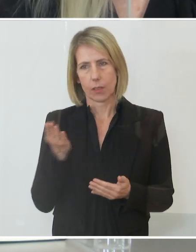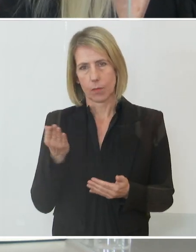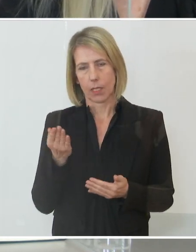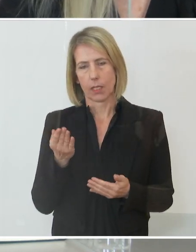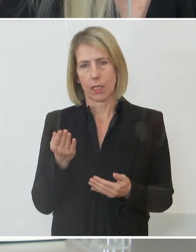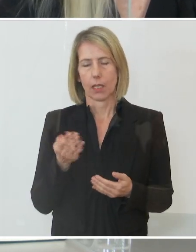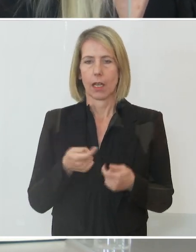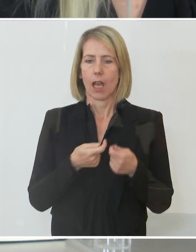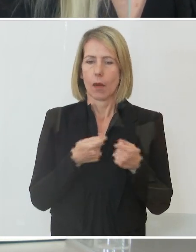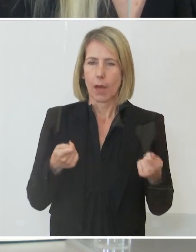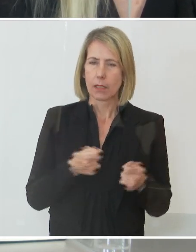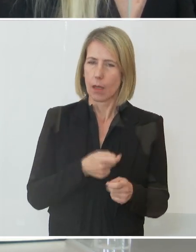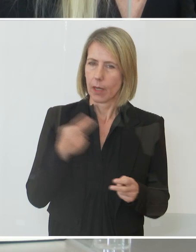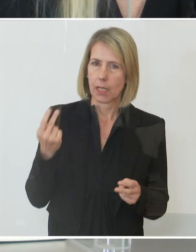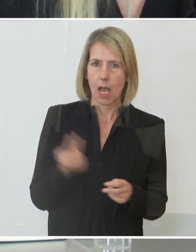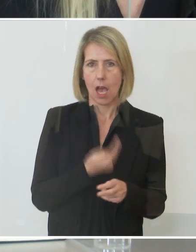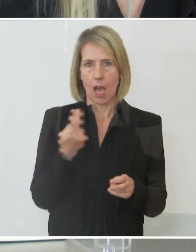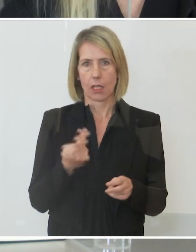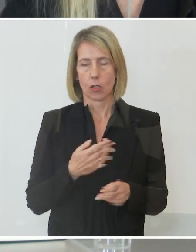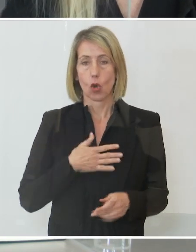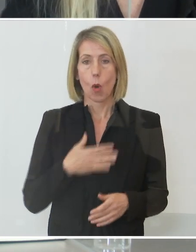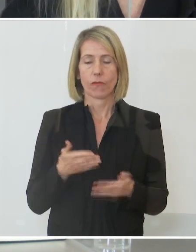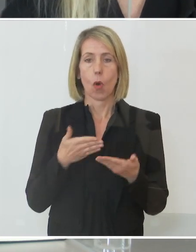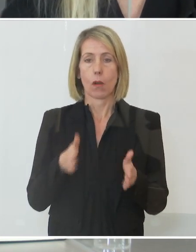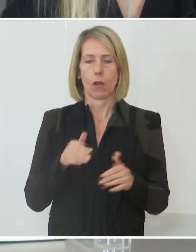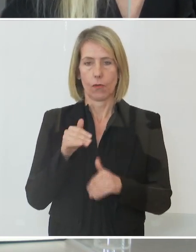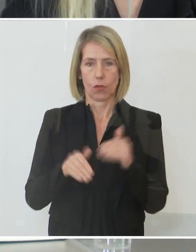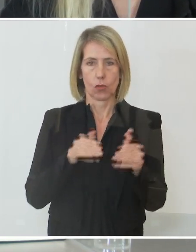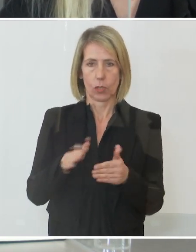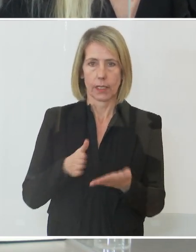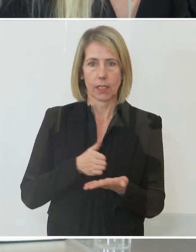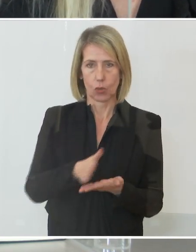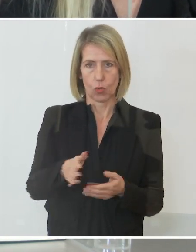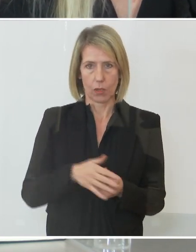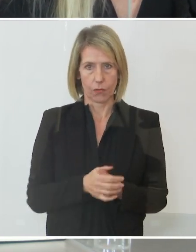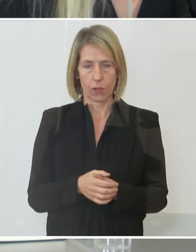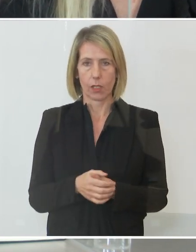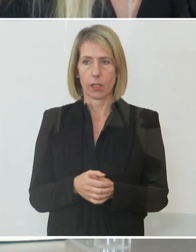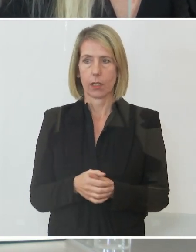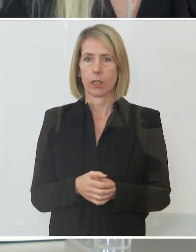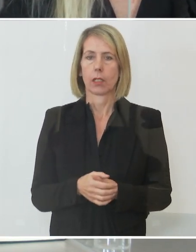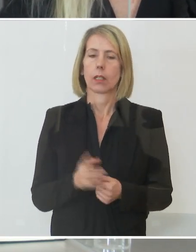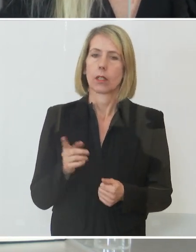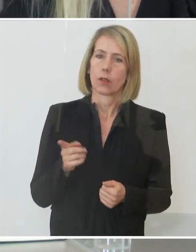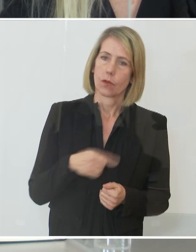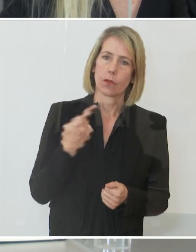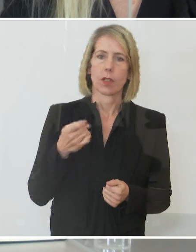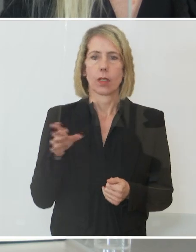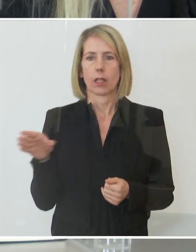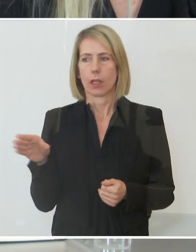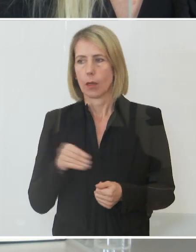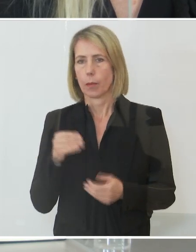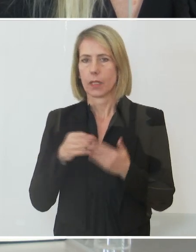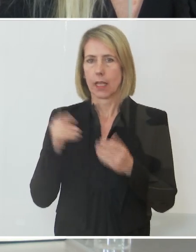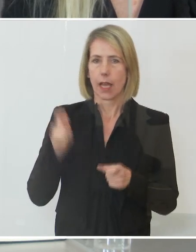Maßnahmen sind, auch wenn wir diese Öffnungsschitte vornehmen. Wir haben uns natürlich auch mit Expertinnen und